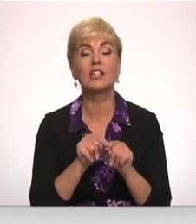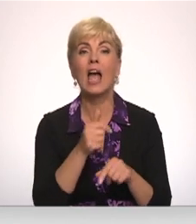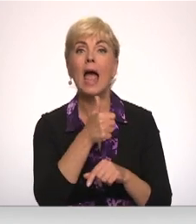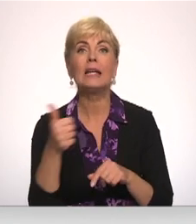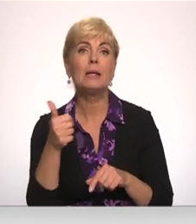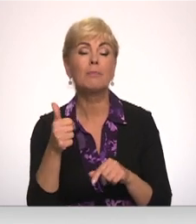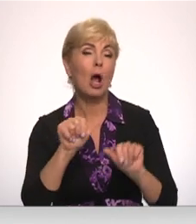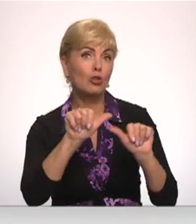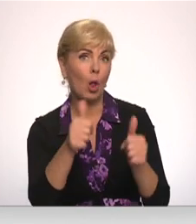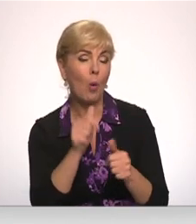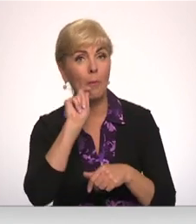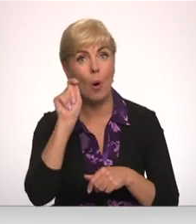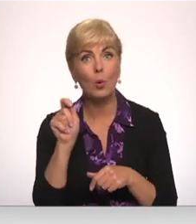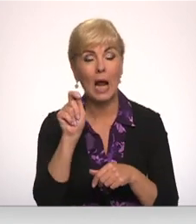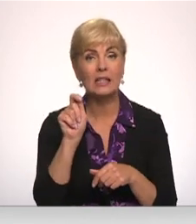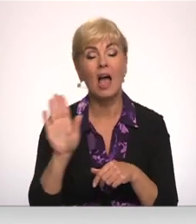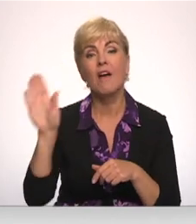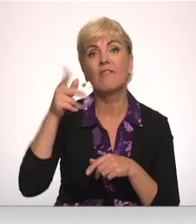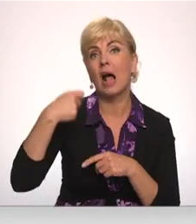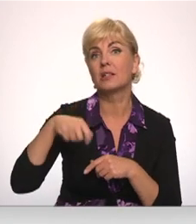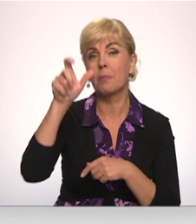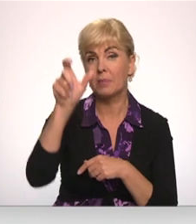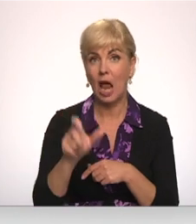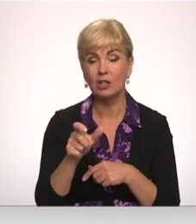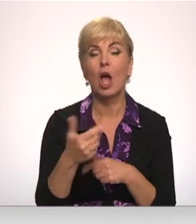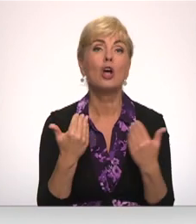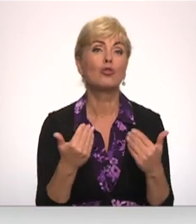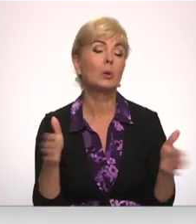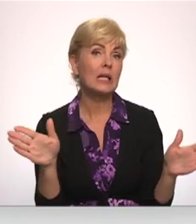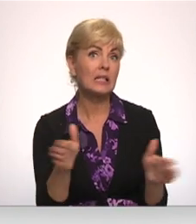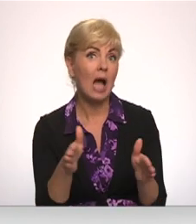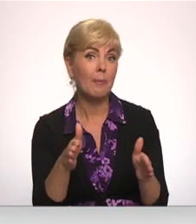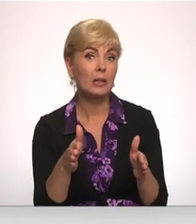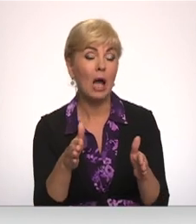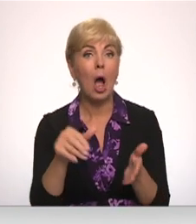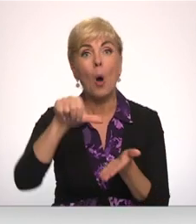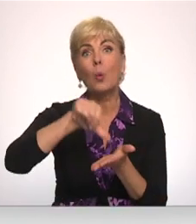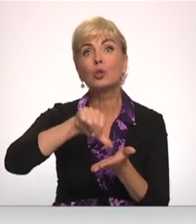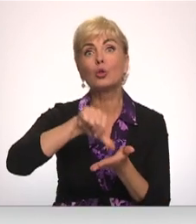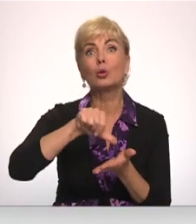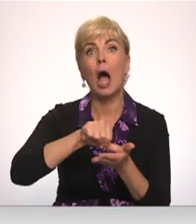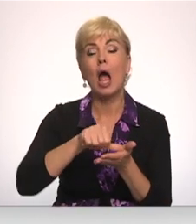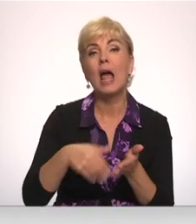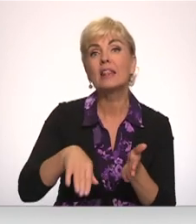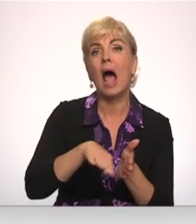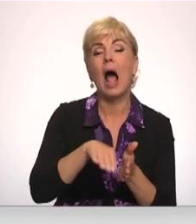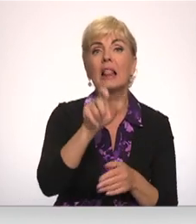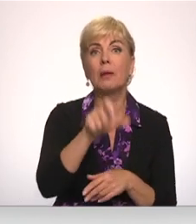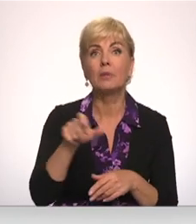loma bija Ukrainas valsts prezidentam šodien samitā, kurš uzrunāja samita dalībniekus